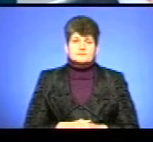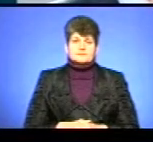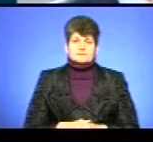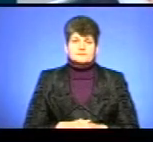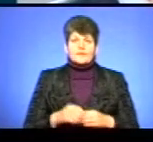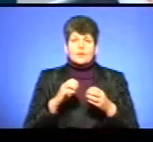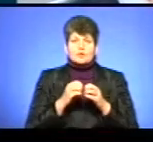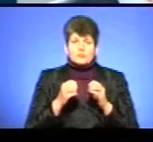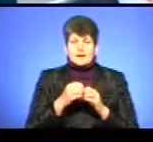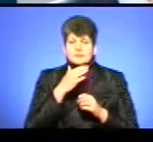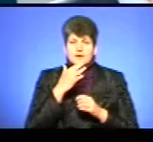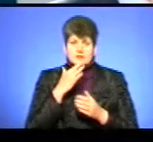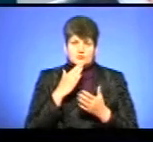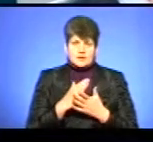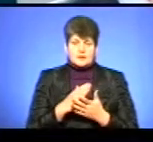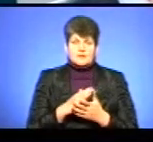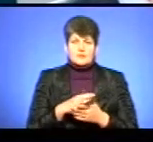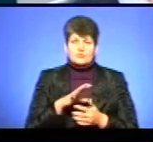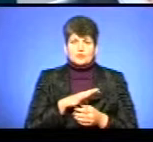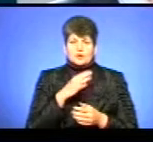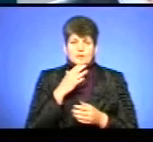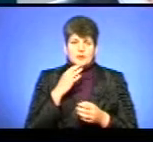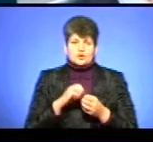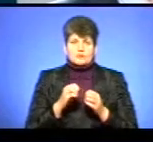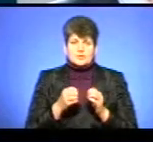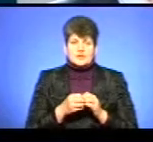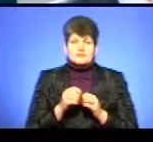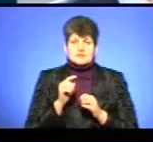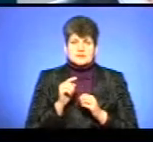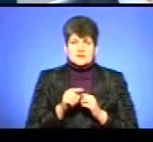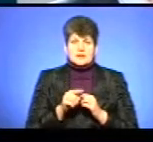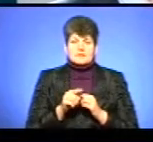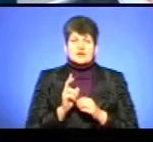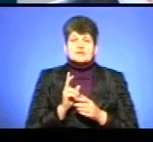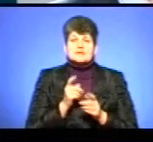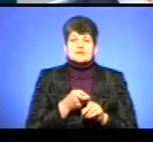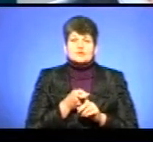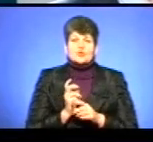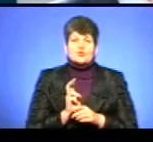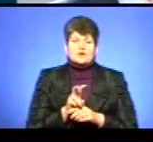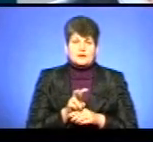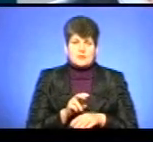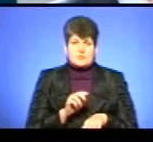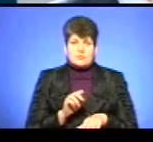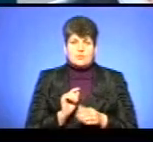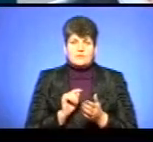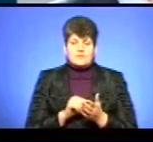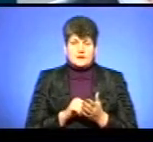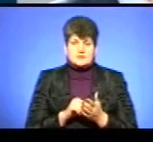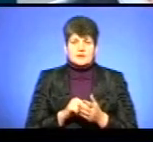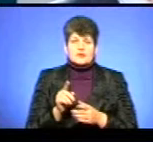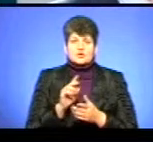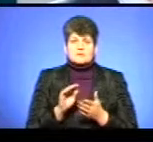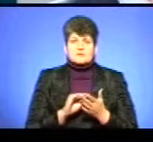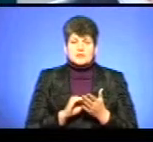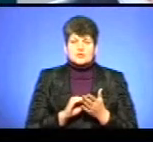Проблем багато є. Багато були проблем з тих, до якого лікаре потрапити, хто який лікує. На великий жаль, я дізнався,